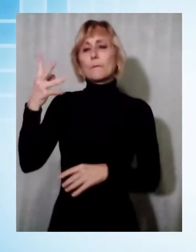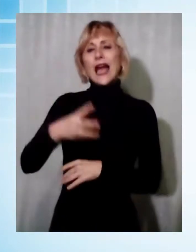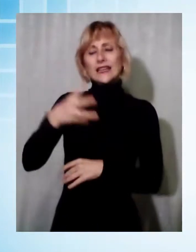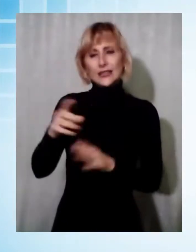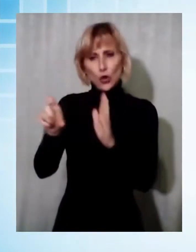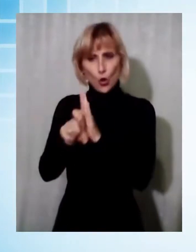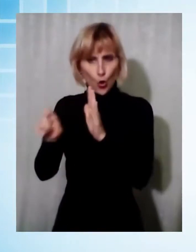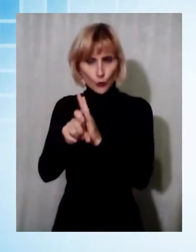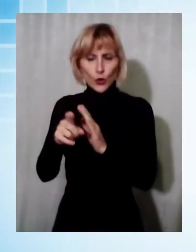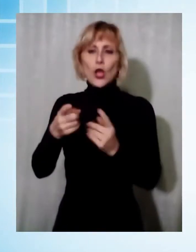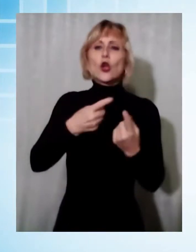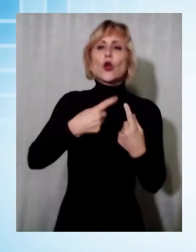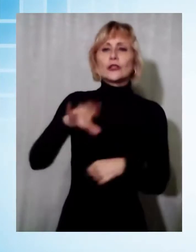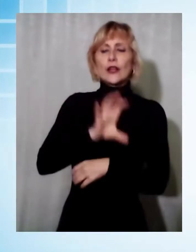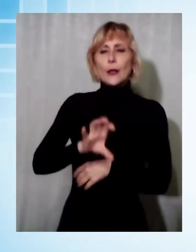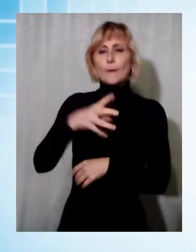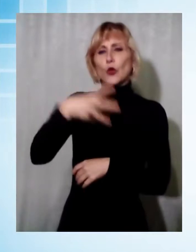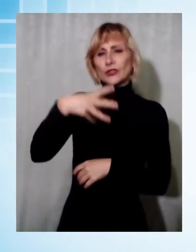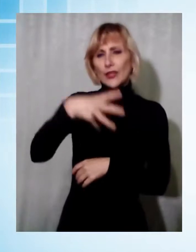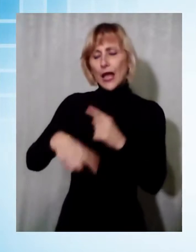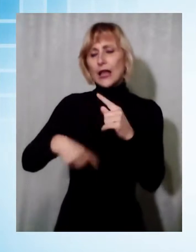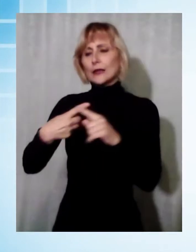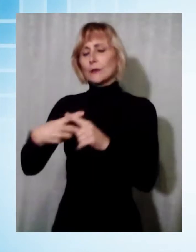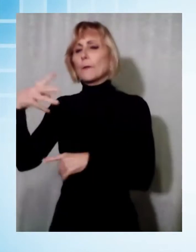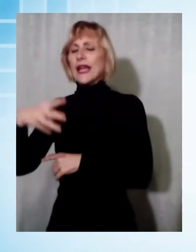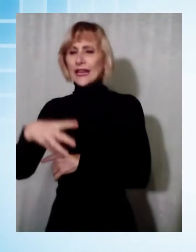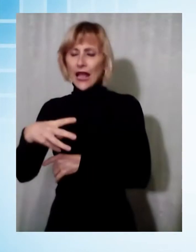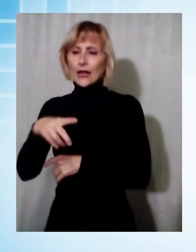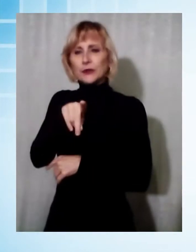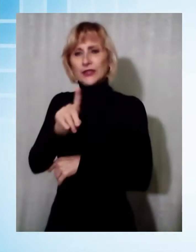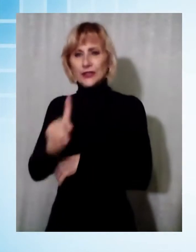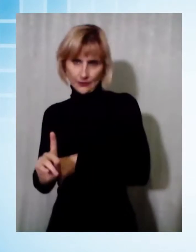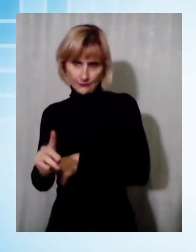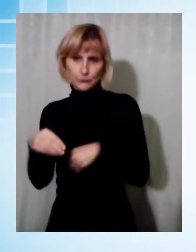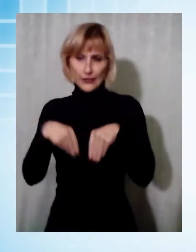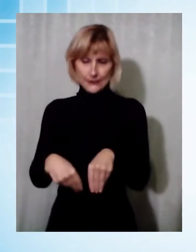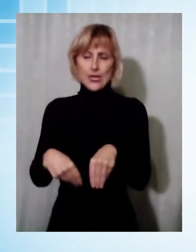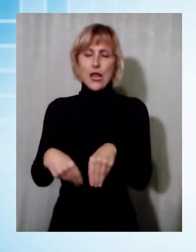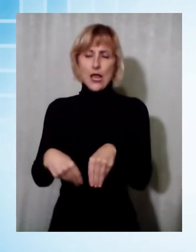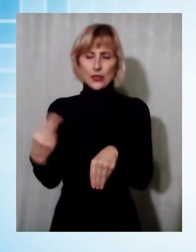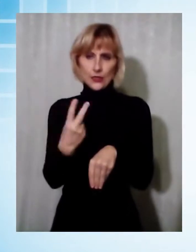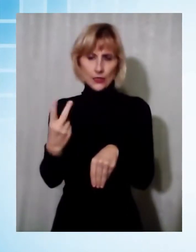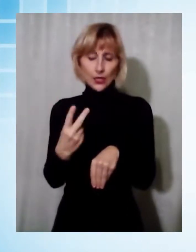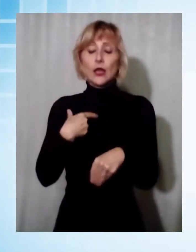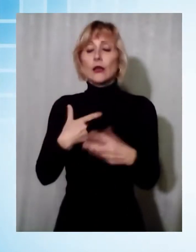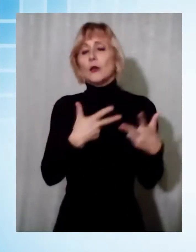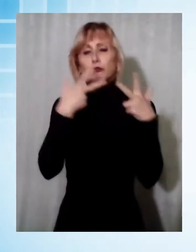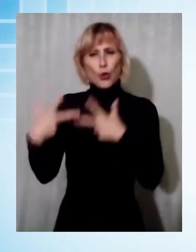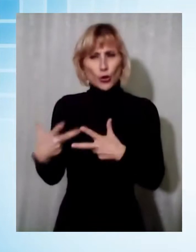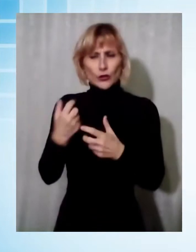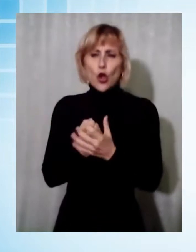regionali Montemagni della Lega e mercanti del Partito Democratico. Hanno portato la loro solidarietà al mondo del commercio,